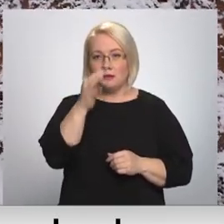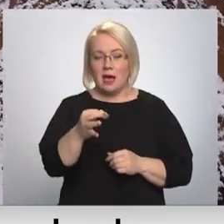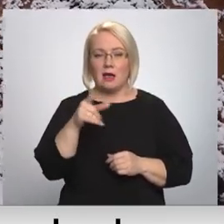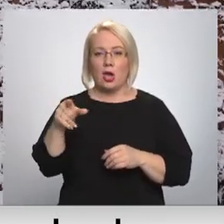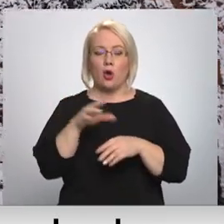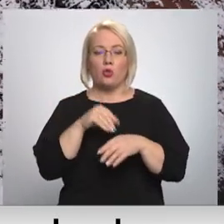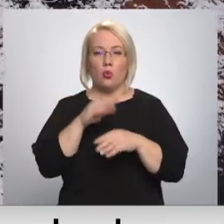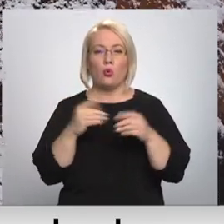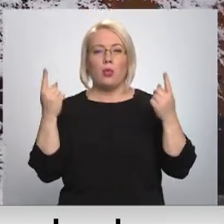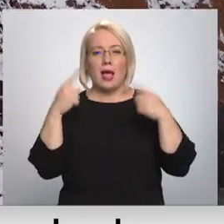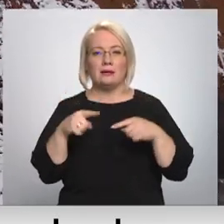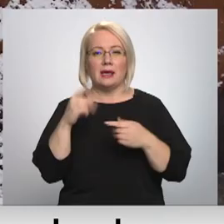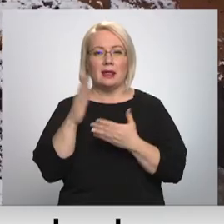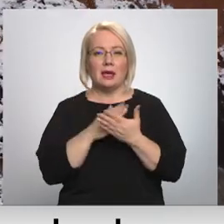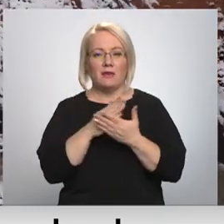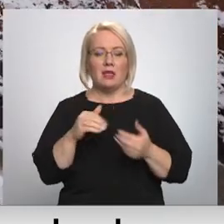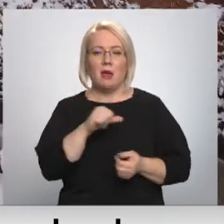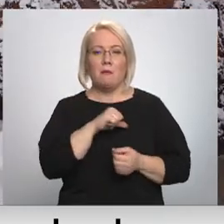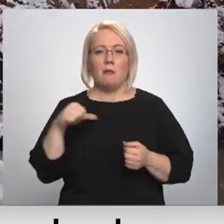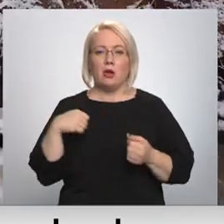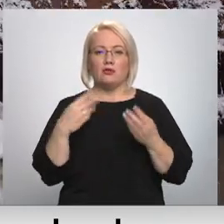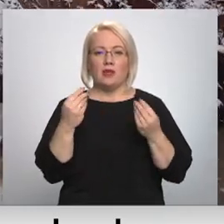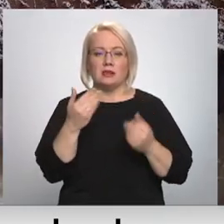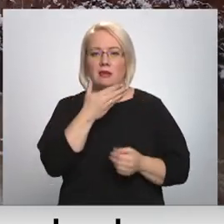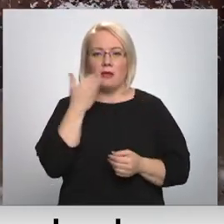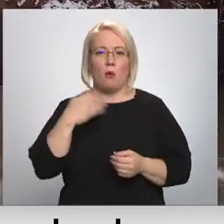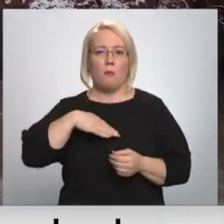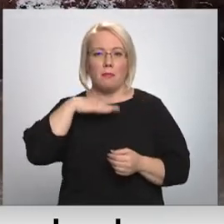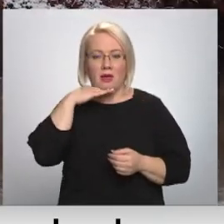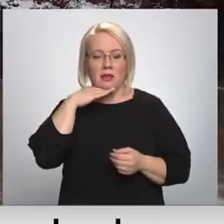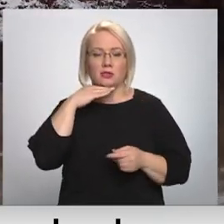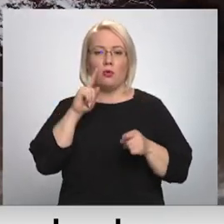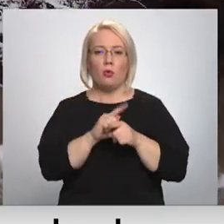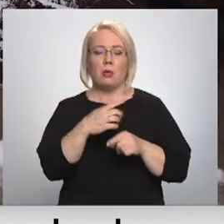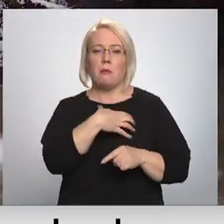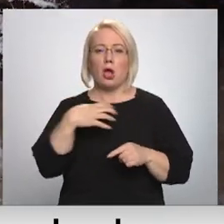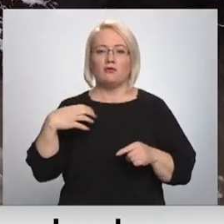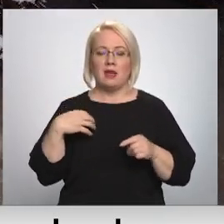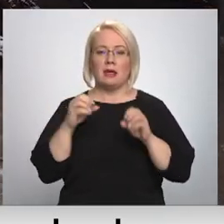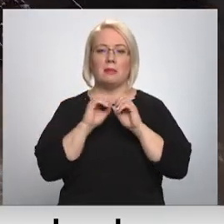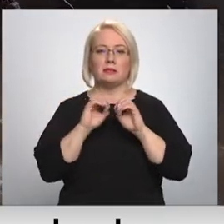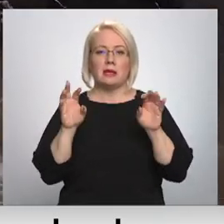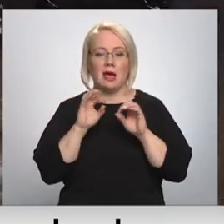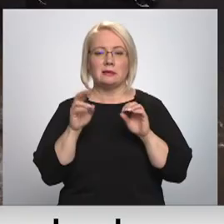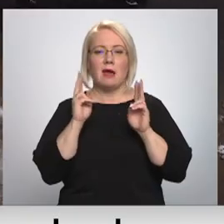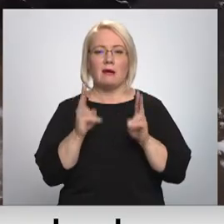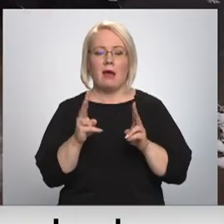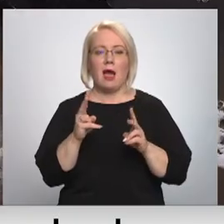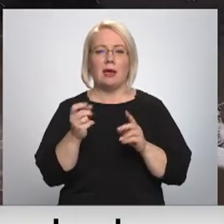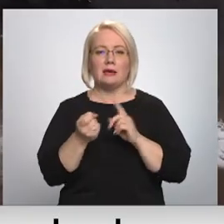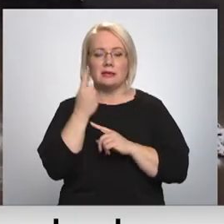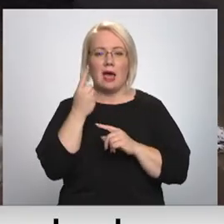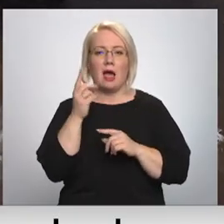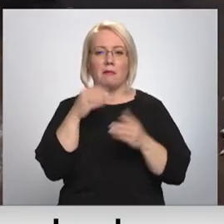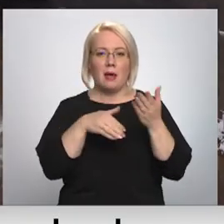laicīgākai likvidēšanai pašiem finansējuma nesot pieticis un vietvarā arī skaidro sanācija iespējama tikai ar valsts